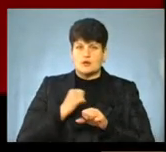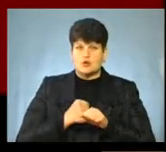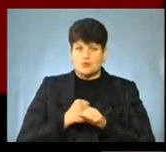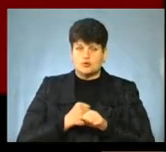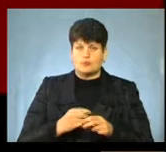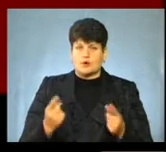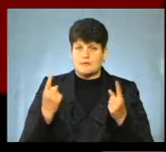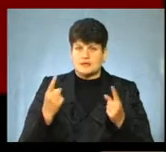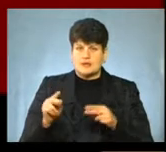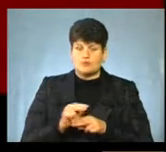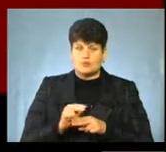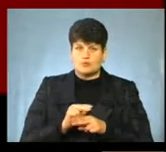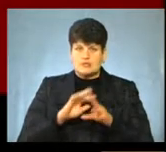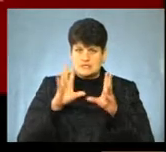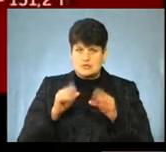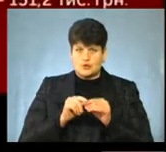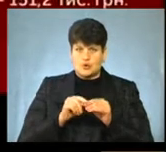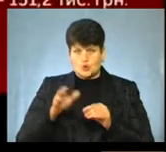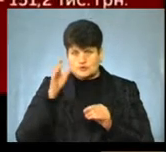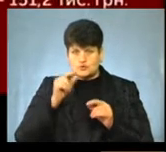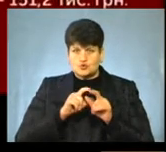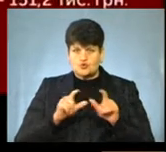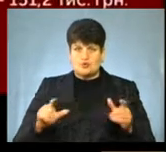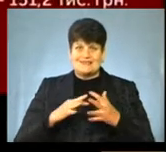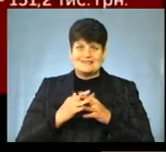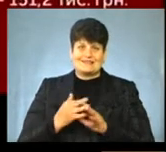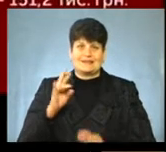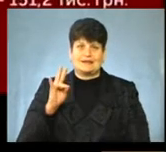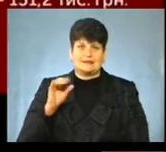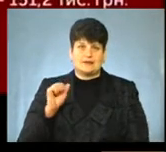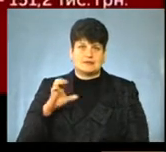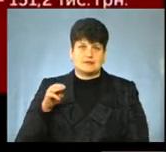роботи по капітальному регументу загальноосвітньої школи в селі Настасів.